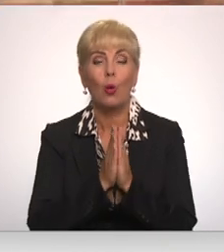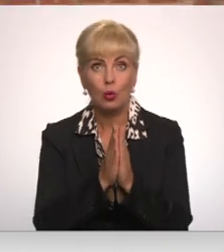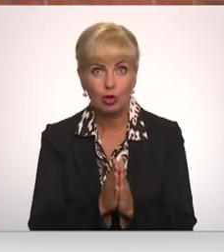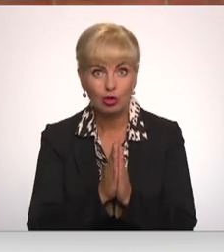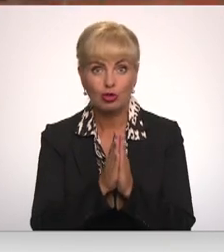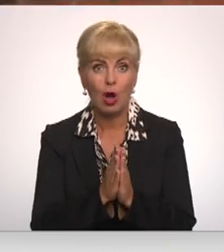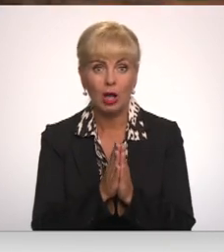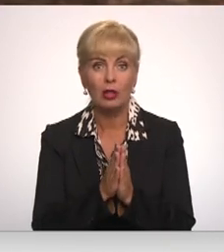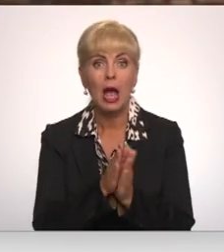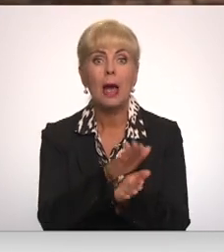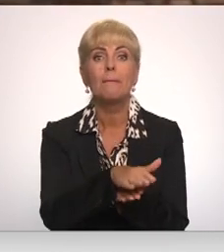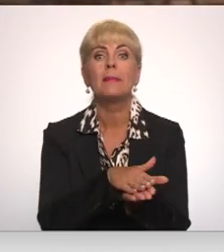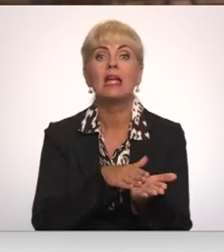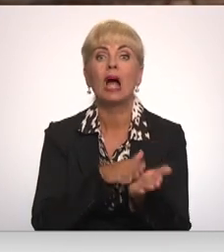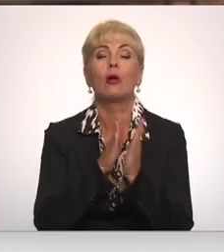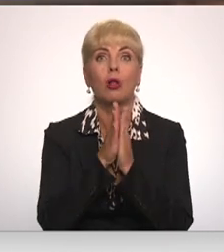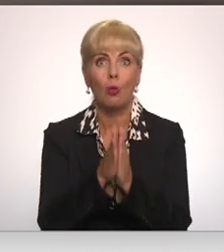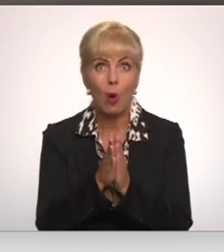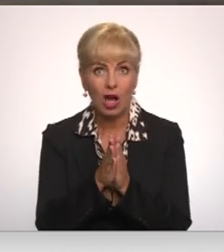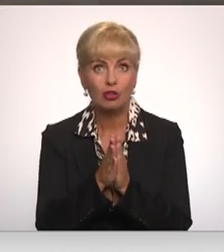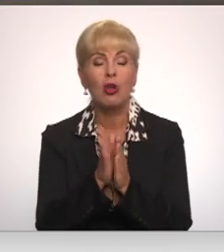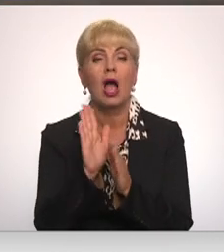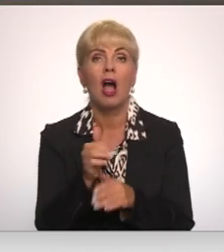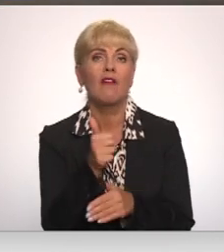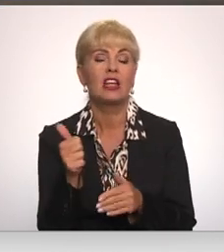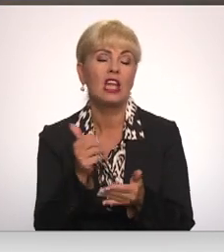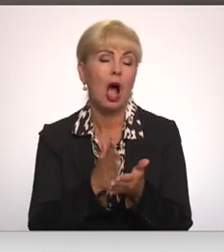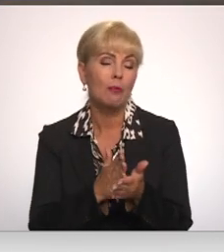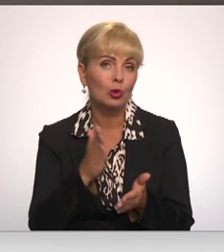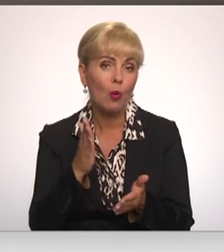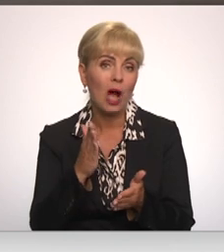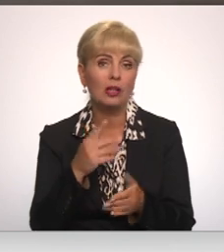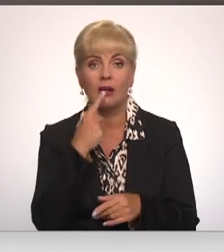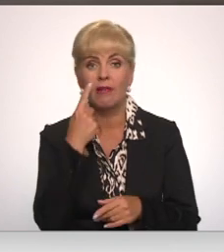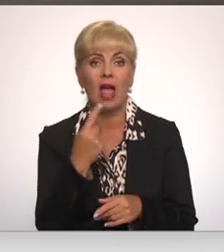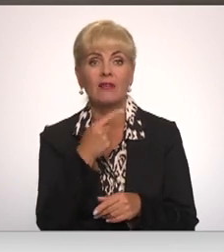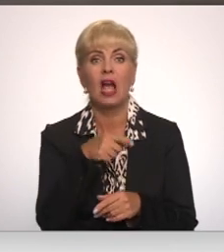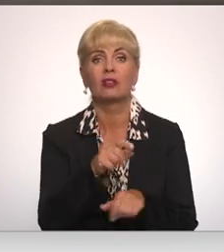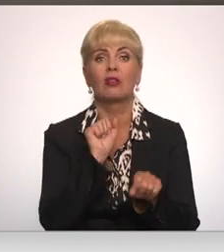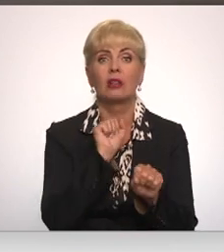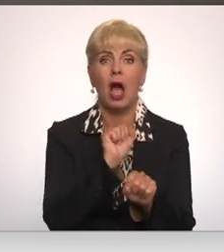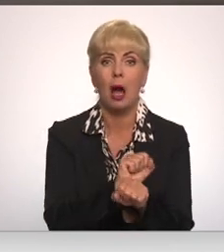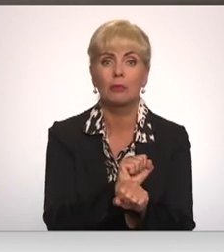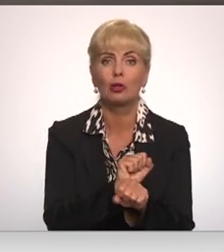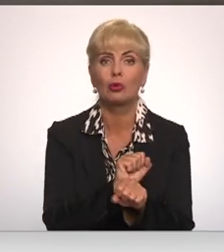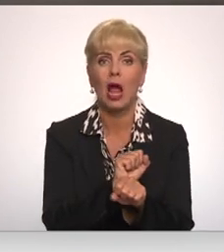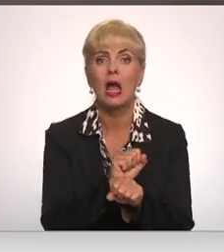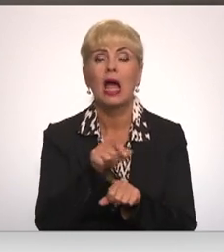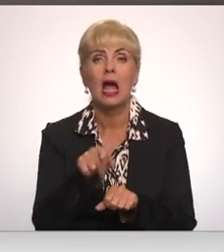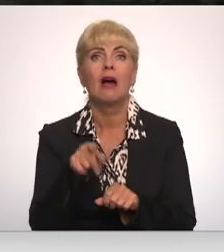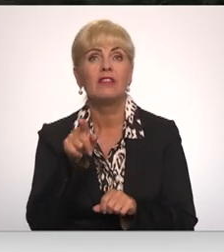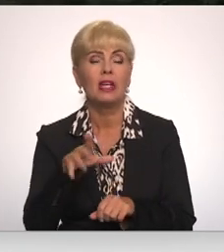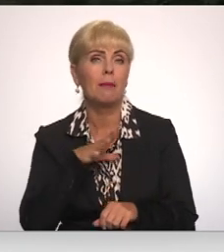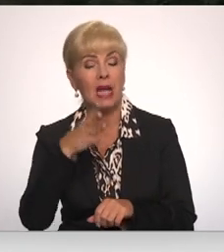piedošanas lūkšanā par to, ka viņiem tas tā notika, par to, ka neviens to neapturēja un tajā, ka viņi tika